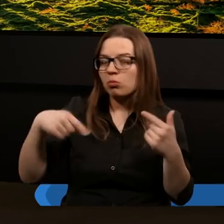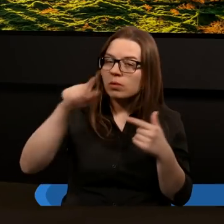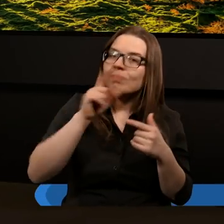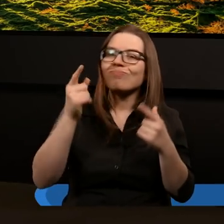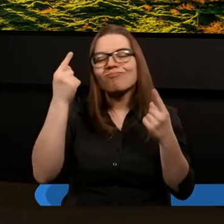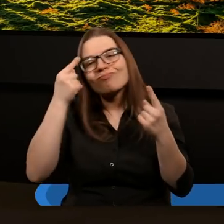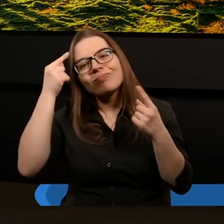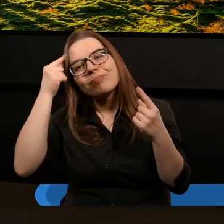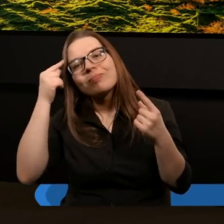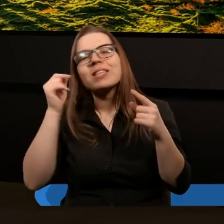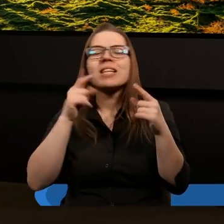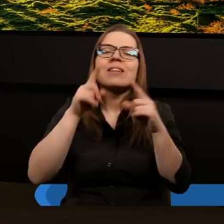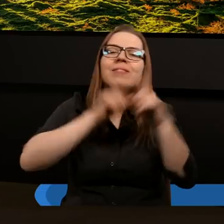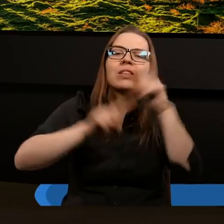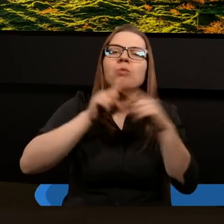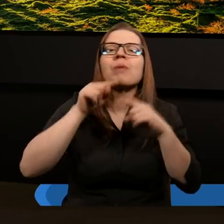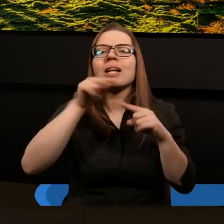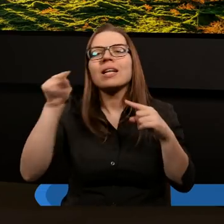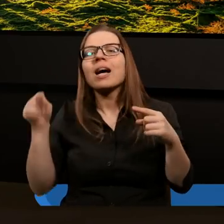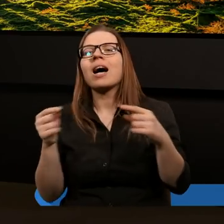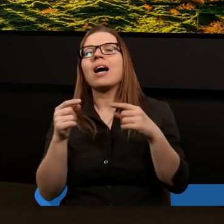właśnie jak ta symbolika